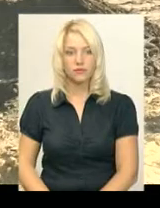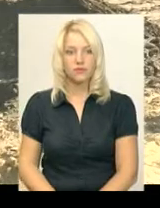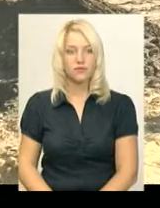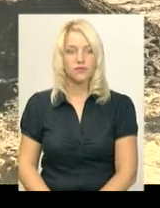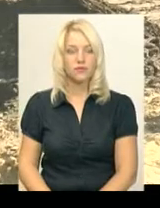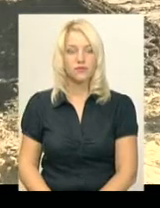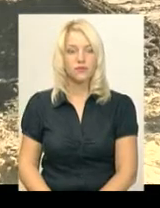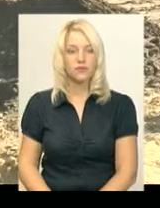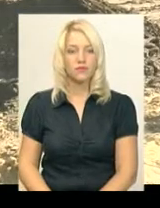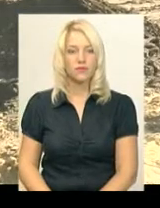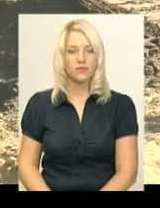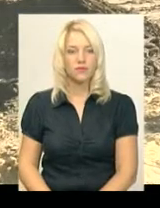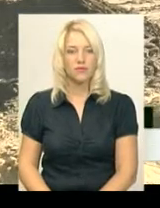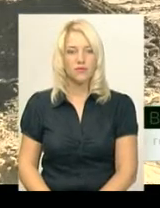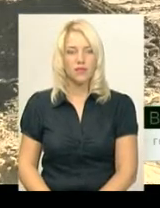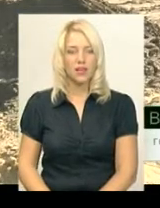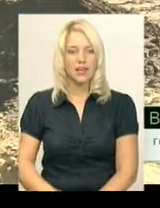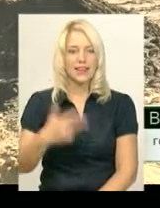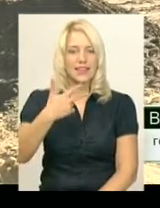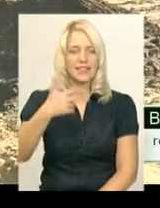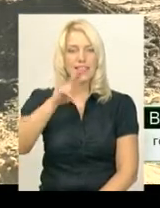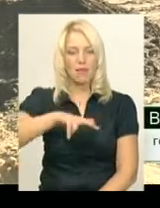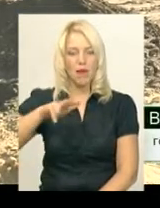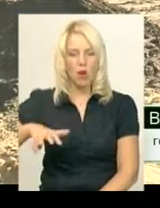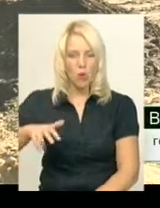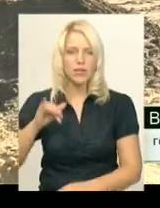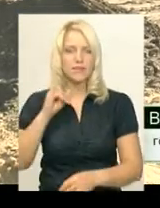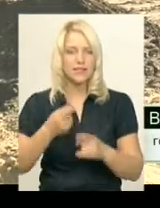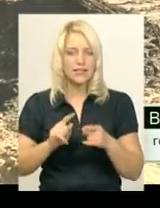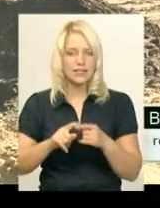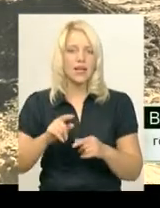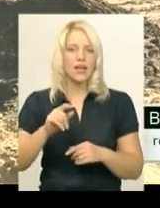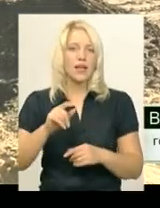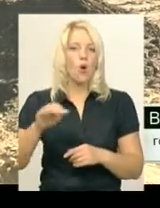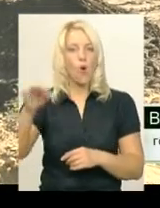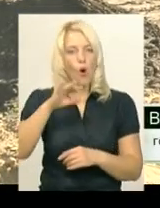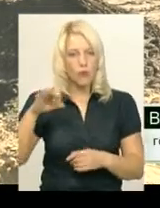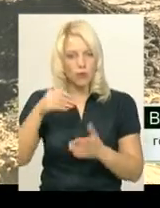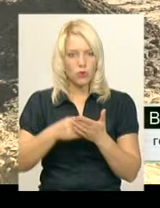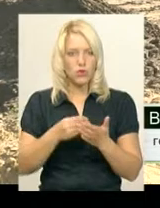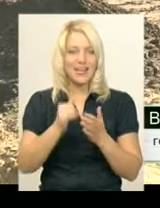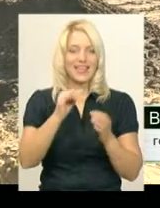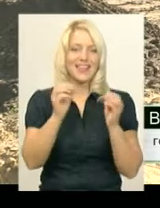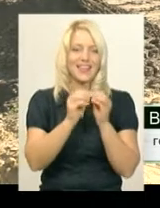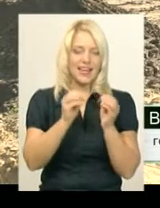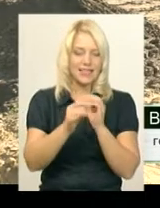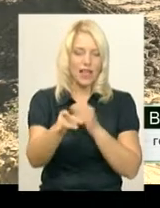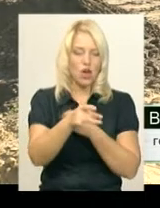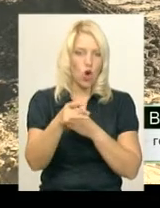Виділено 30 мільйонів із обласного бюджету і 10 із регіонального розвитку.